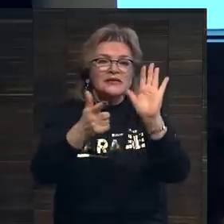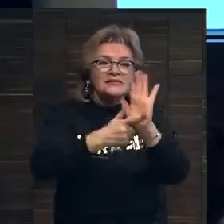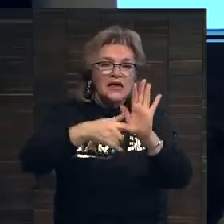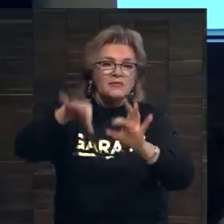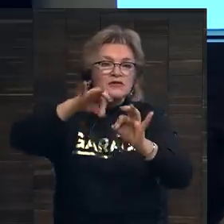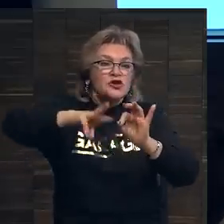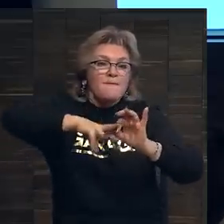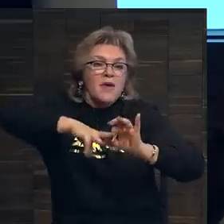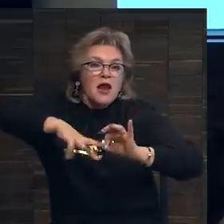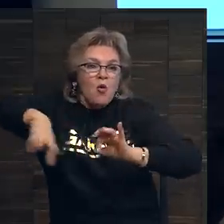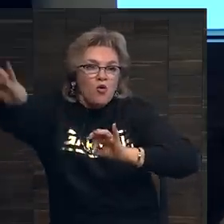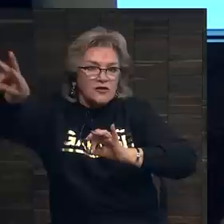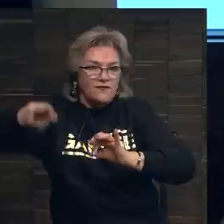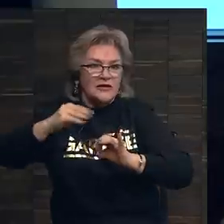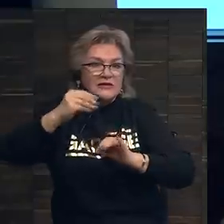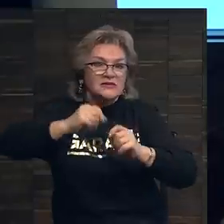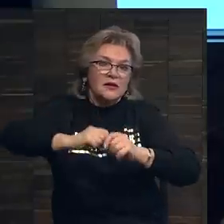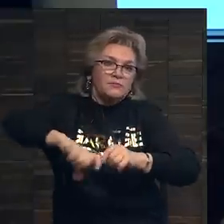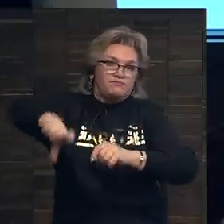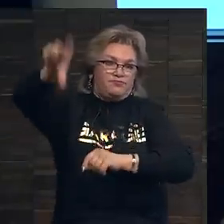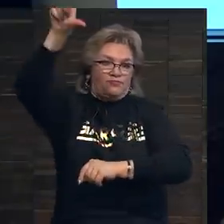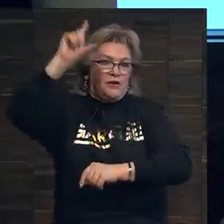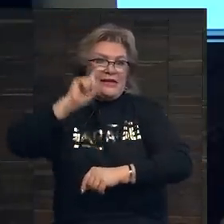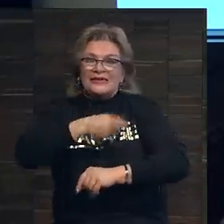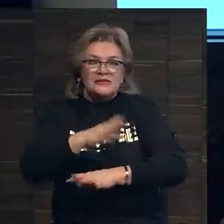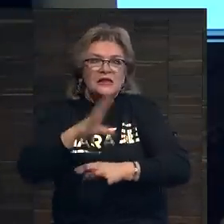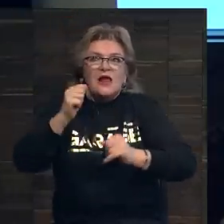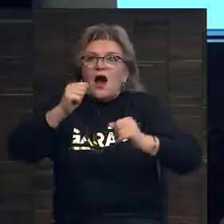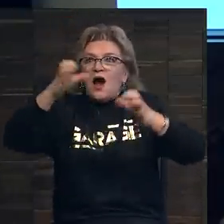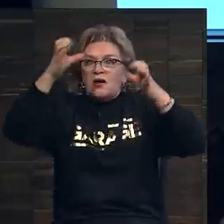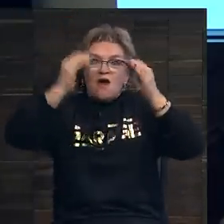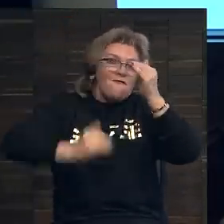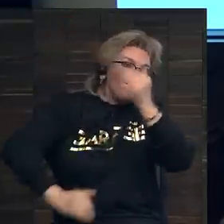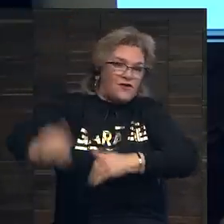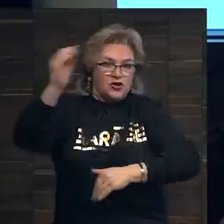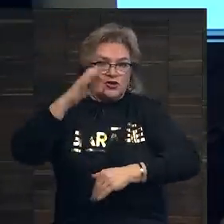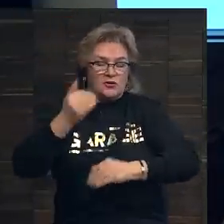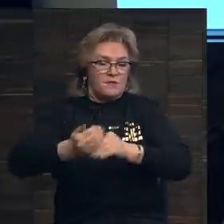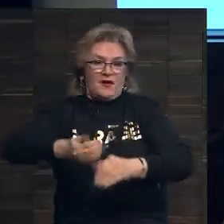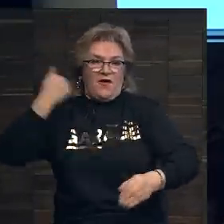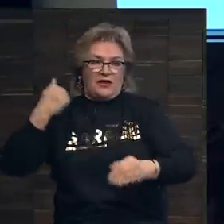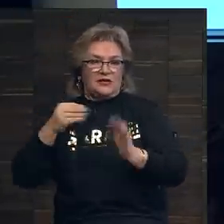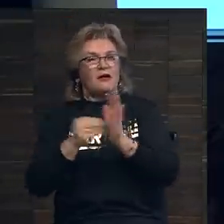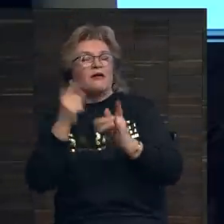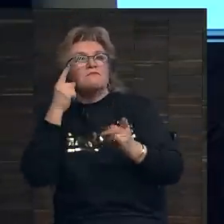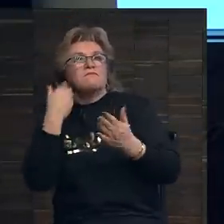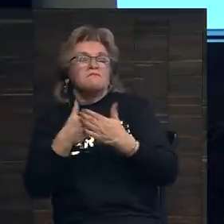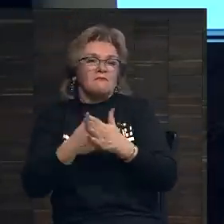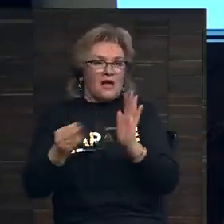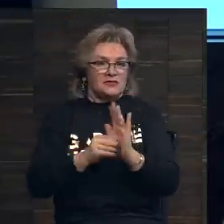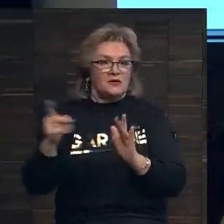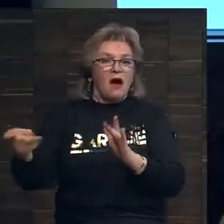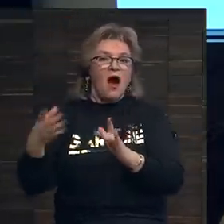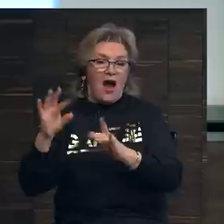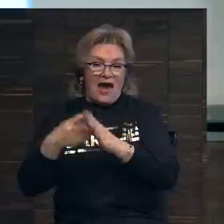с лишним миллионов. Цена возросла не просто сильно, а выше любых предварительных оценок. Она